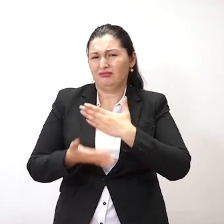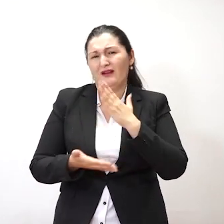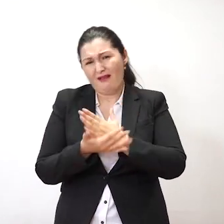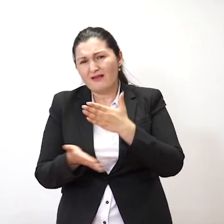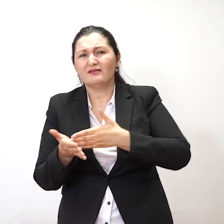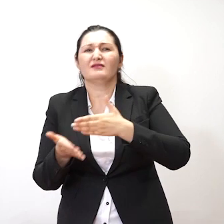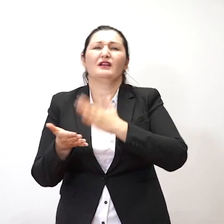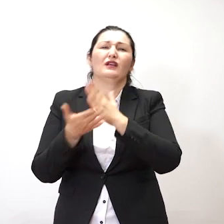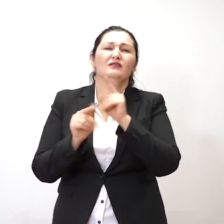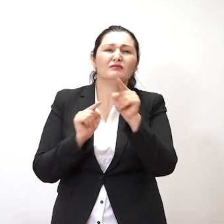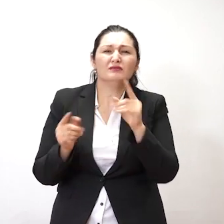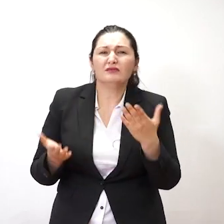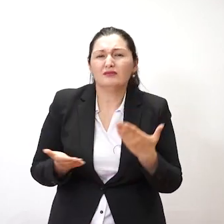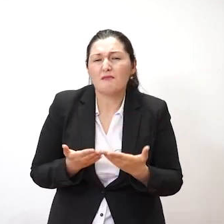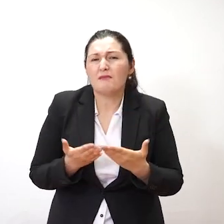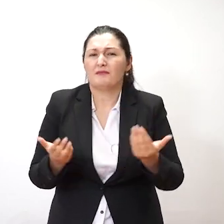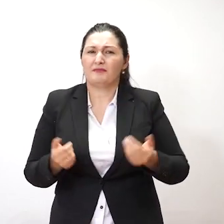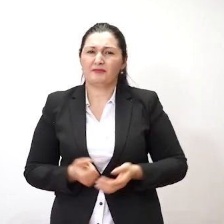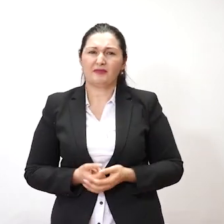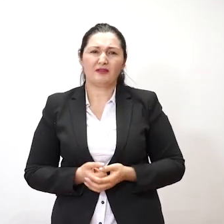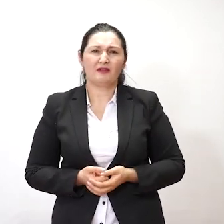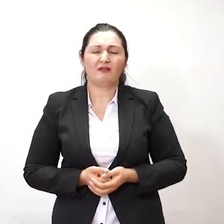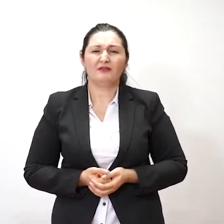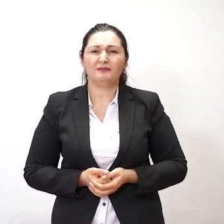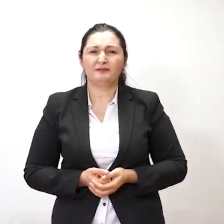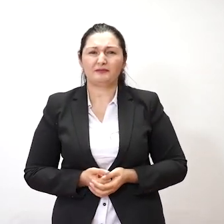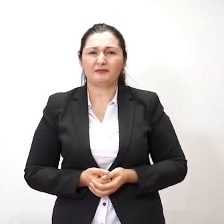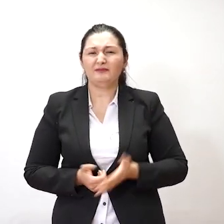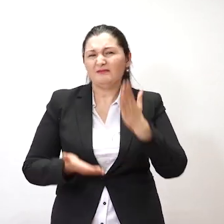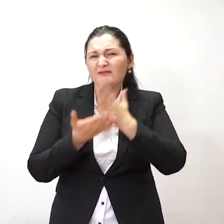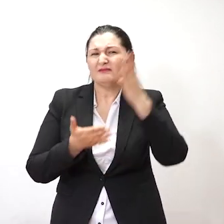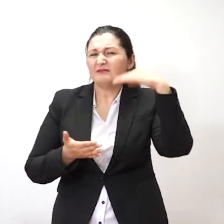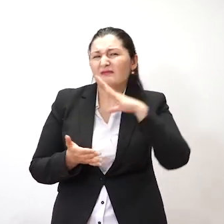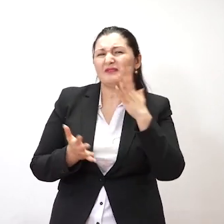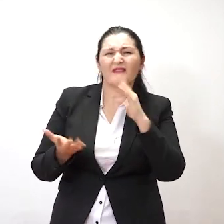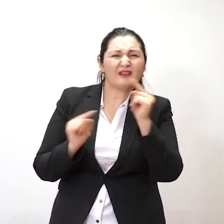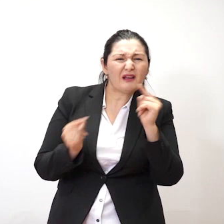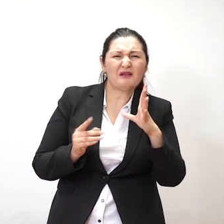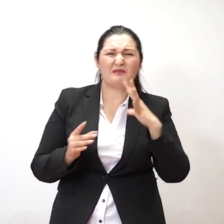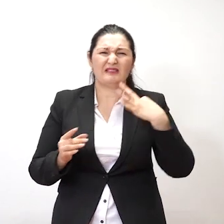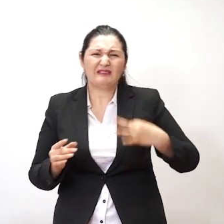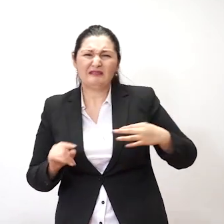با ورزیش